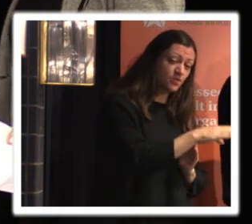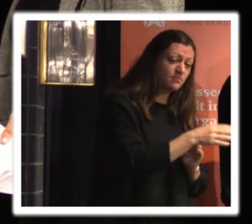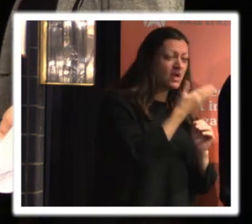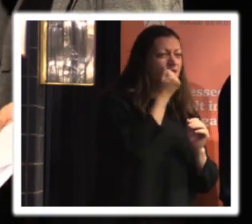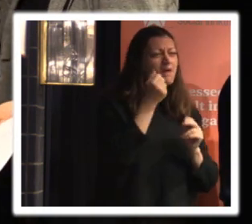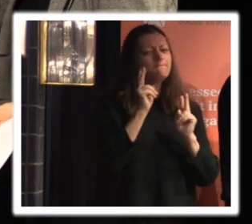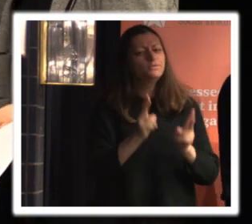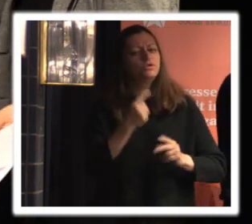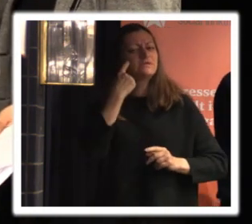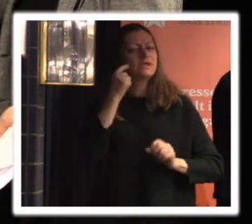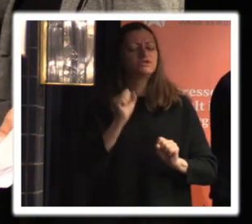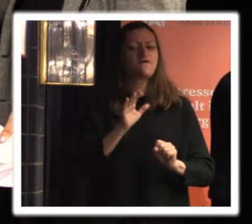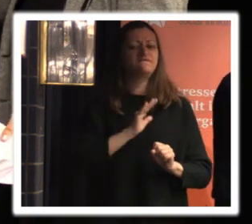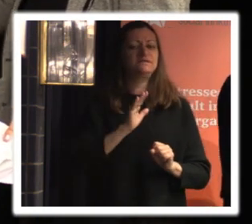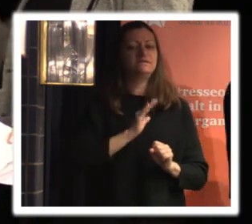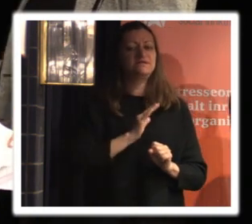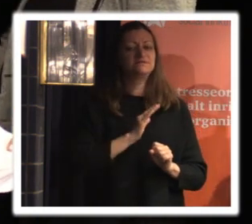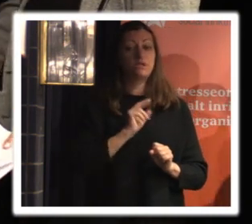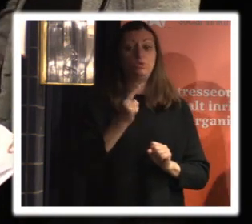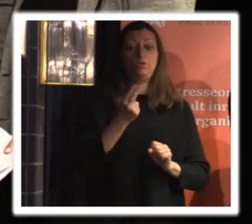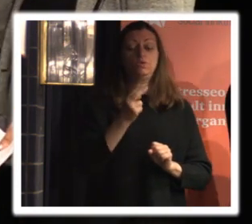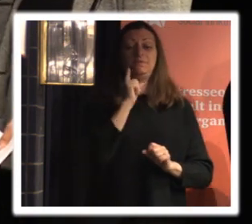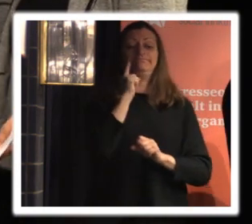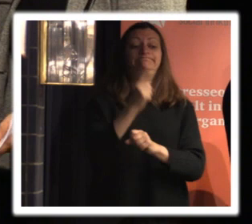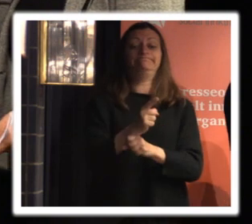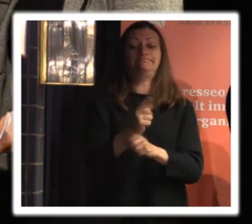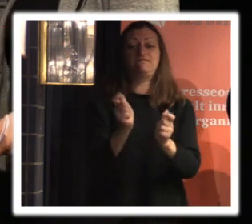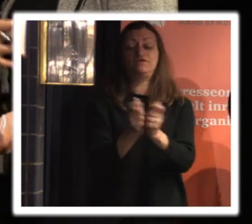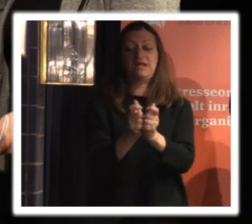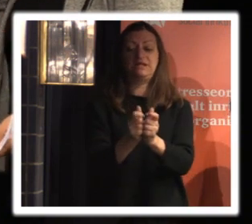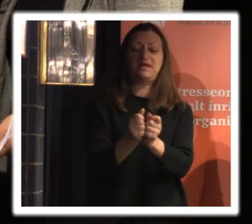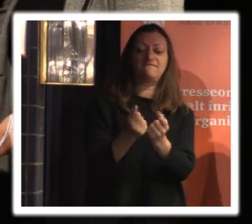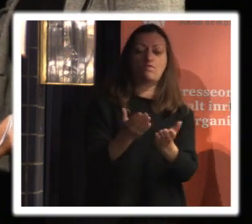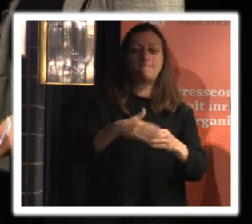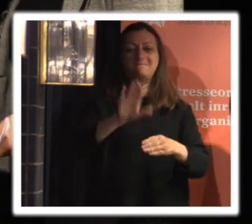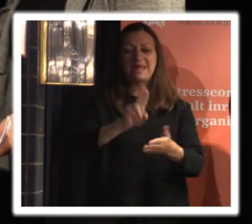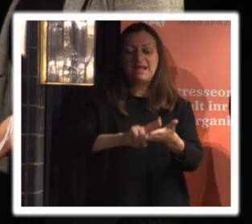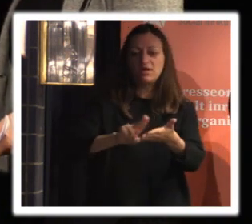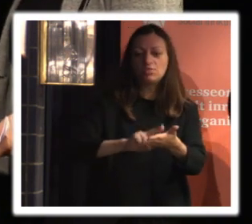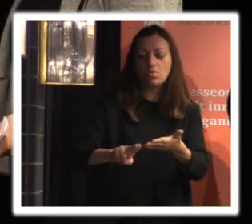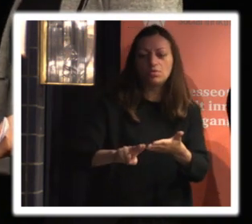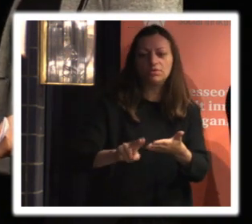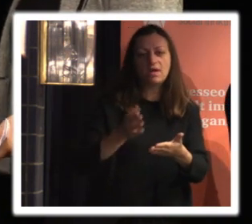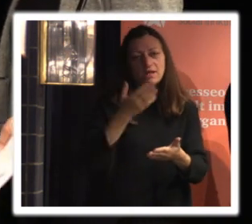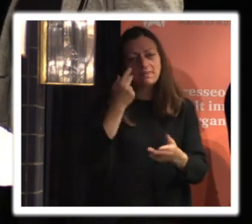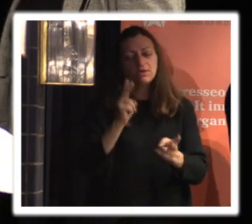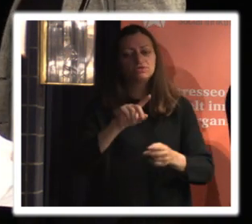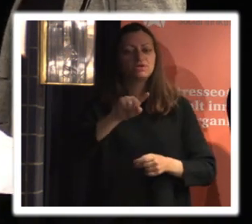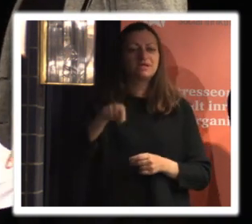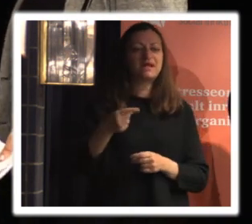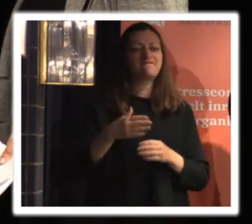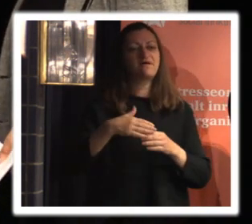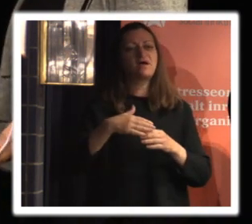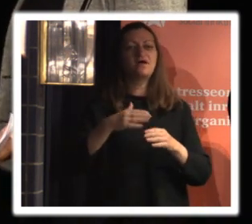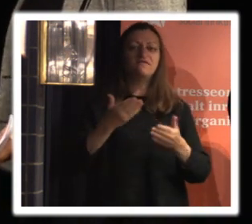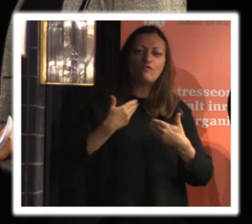också tänka sig att det ska finnas liksom nu när man ålägger föreningarna mer administration att man att vi kan kräva mer liksom